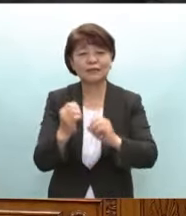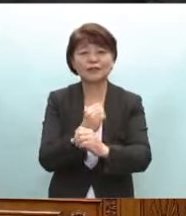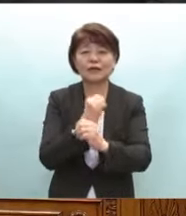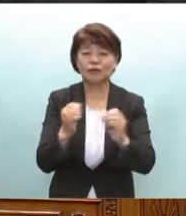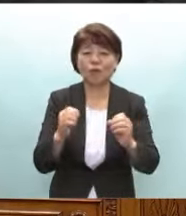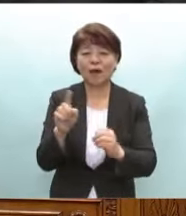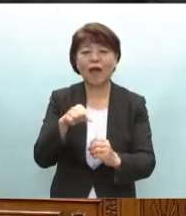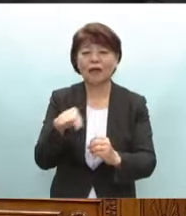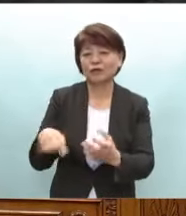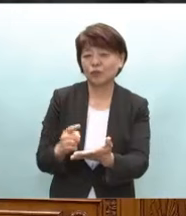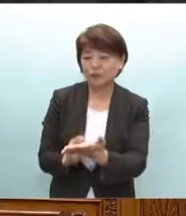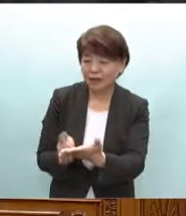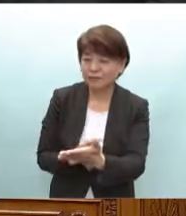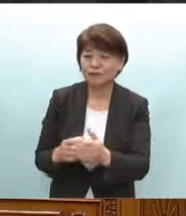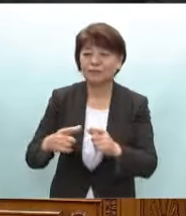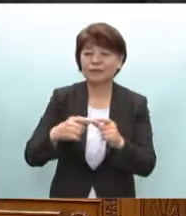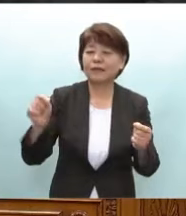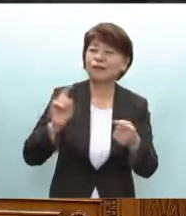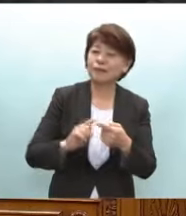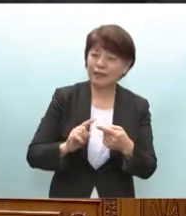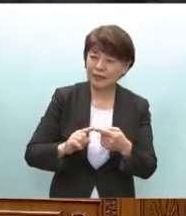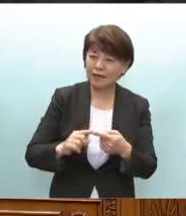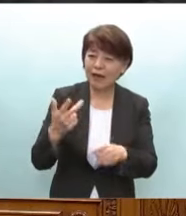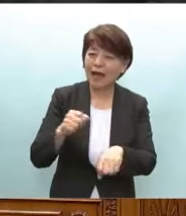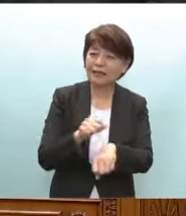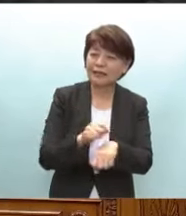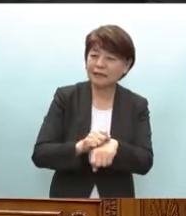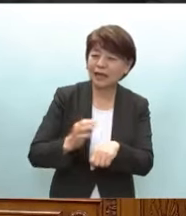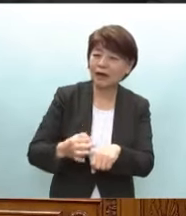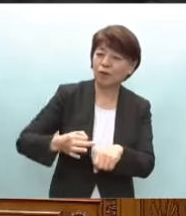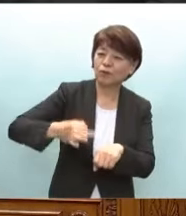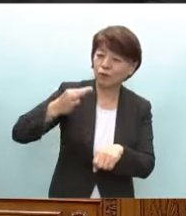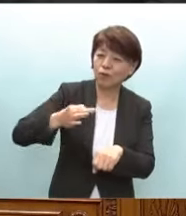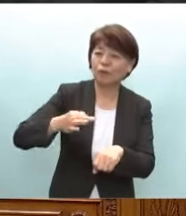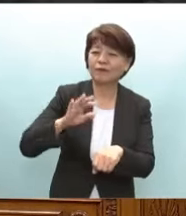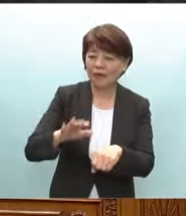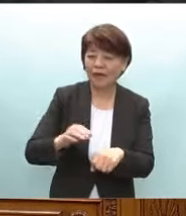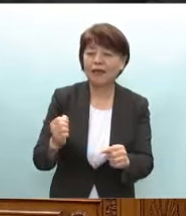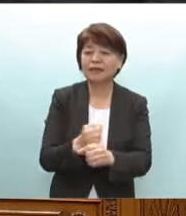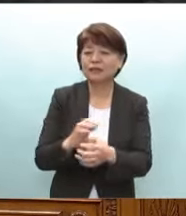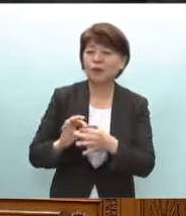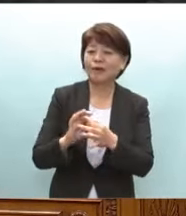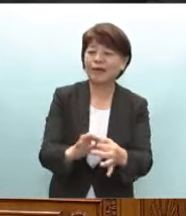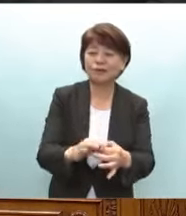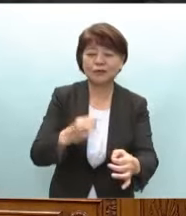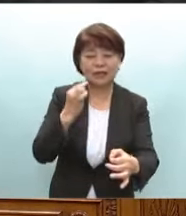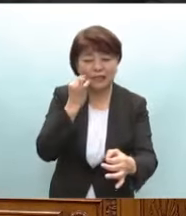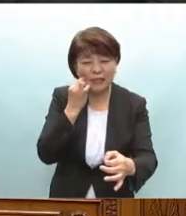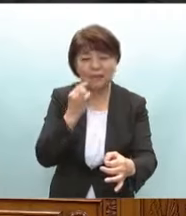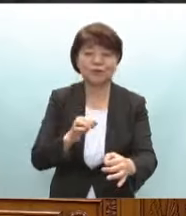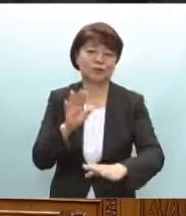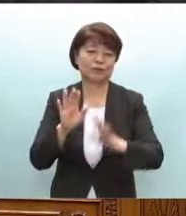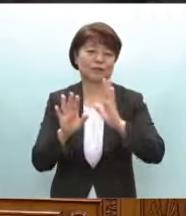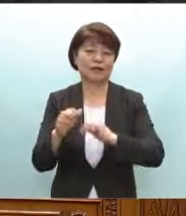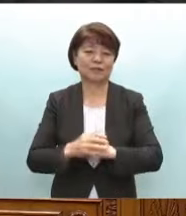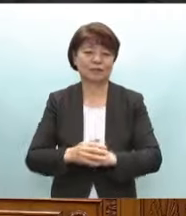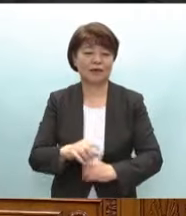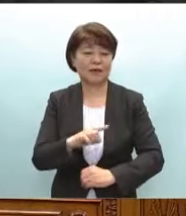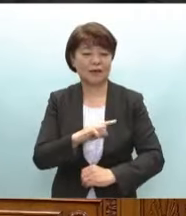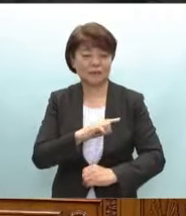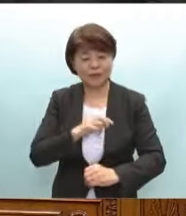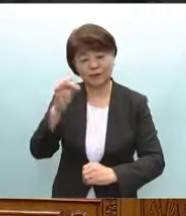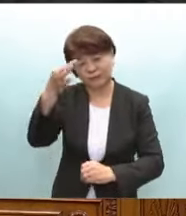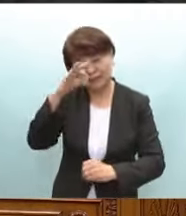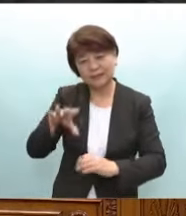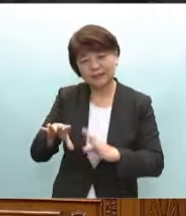業は人でも足りず全国的には資材高騰の深刻化で事業継続が厳しくなっています真っ先に被災地の